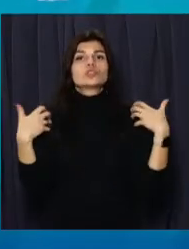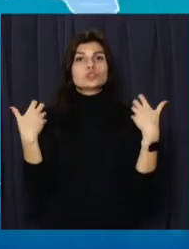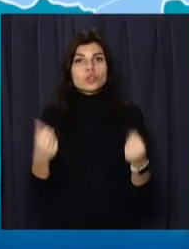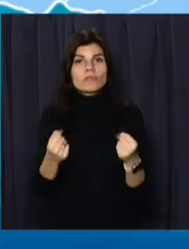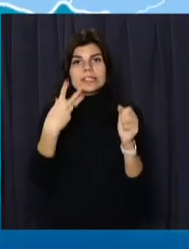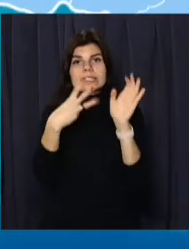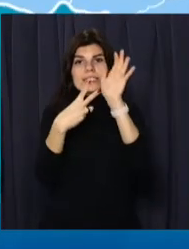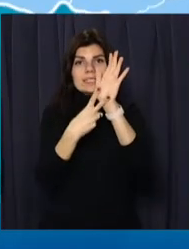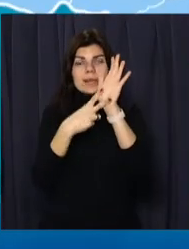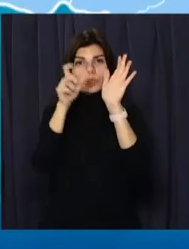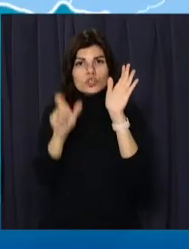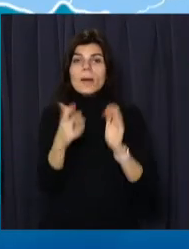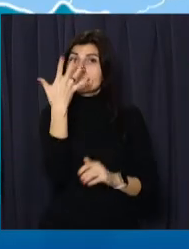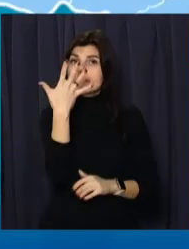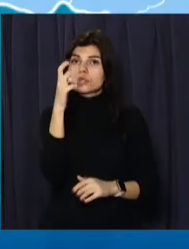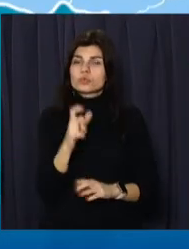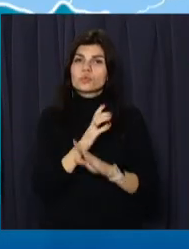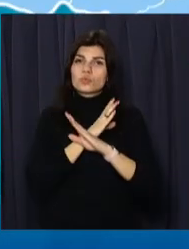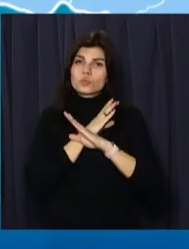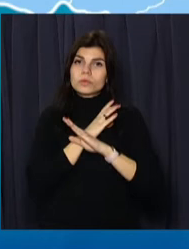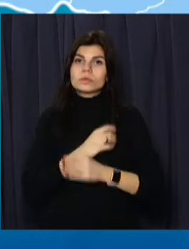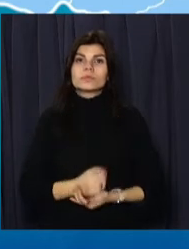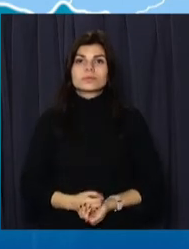недугу 37 людей, п'ятеро померло.